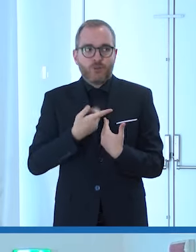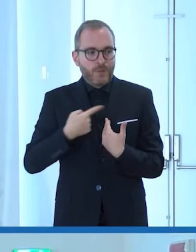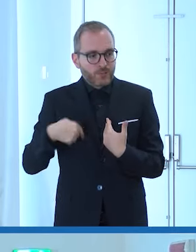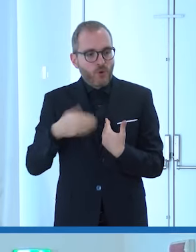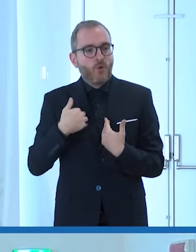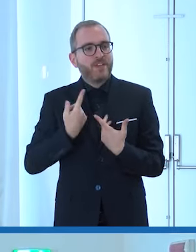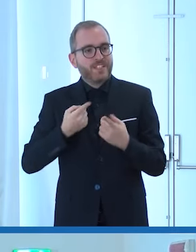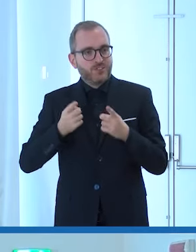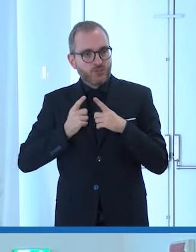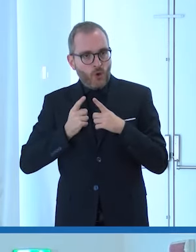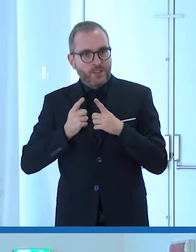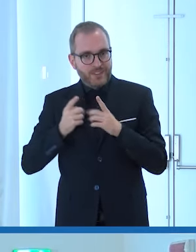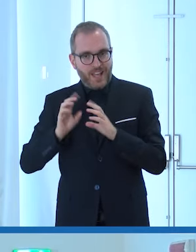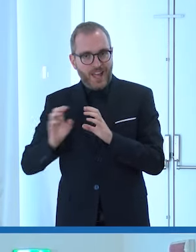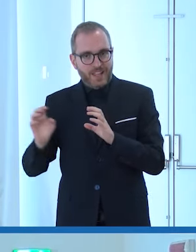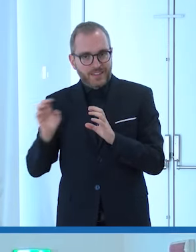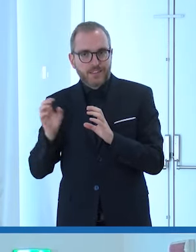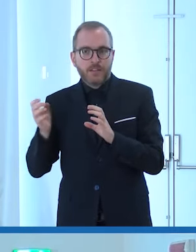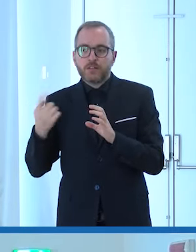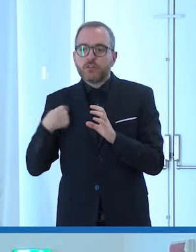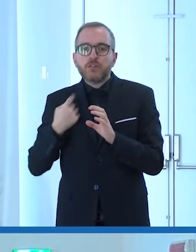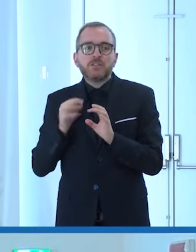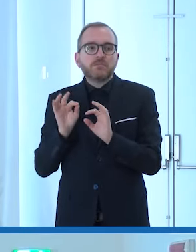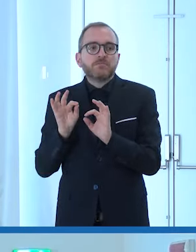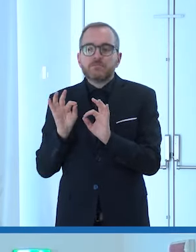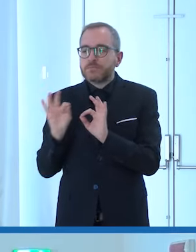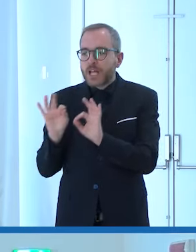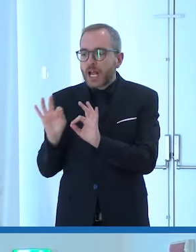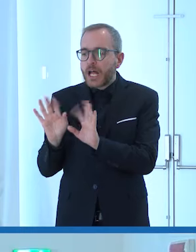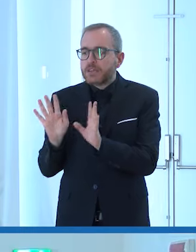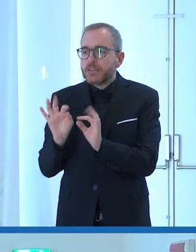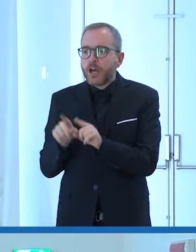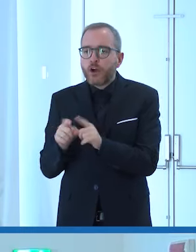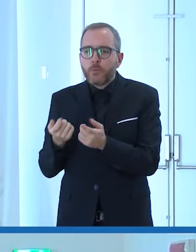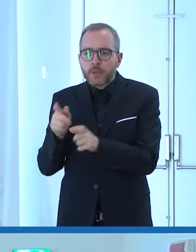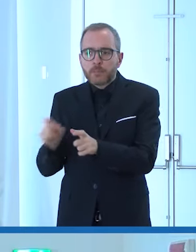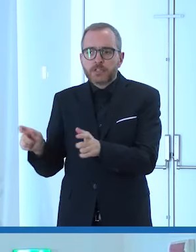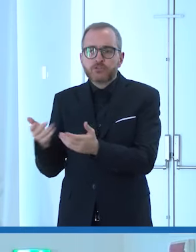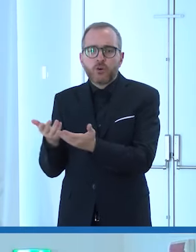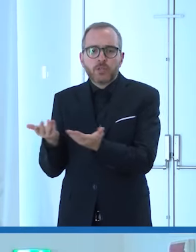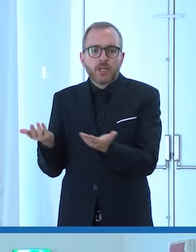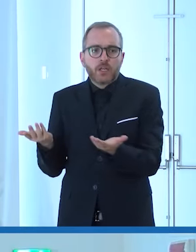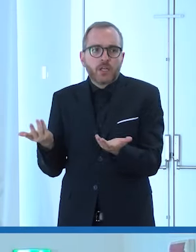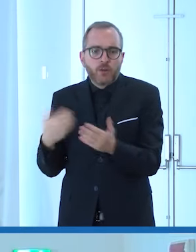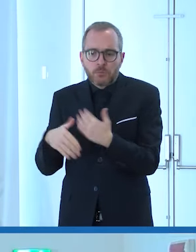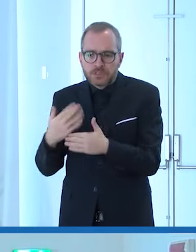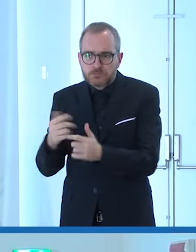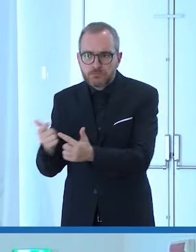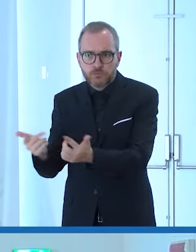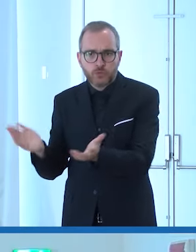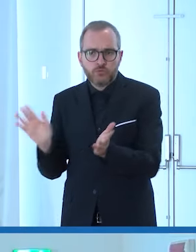veterani li trattiamo come persone che non hanno alcun tipo di handicap